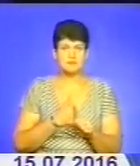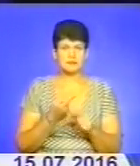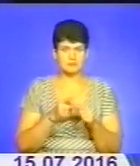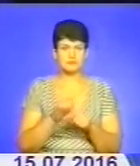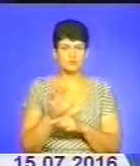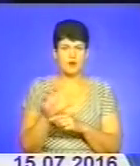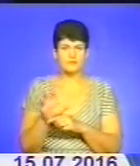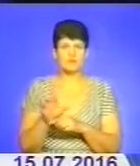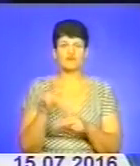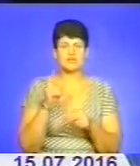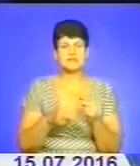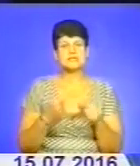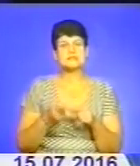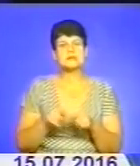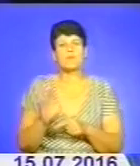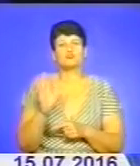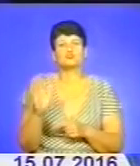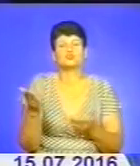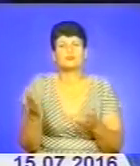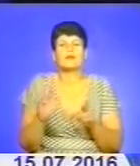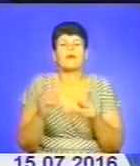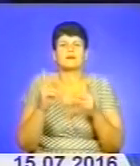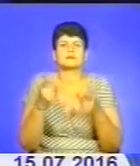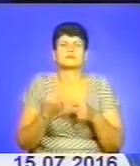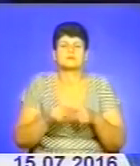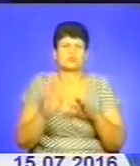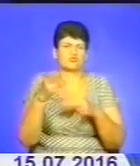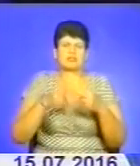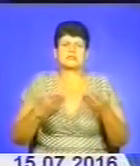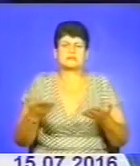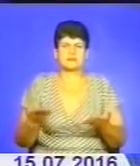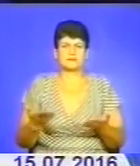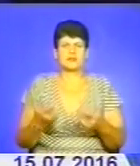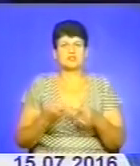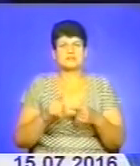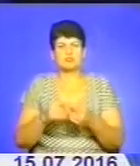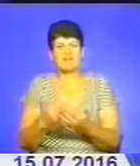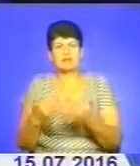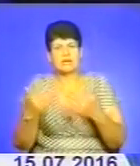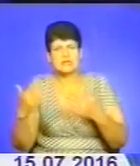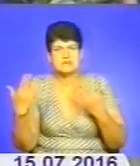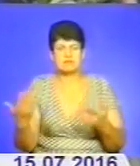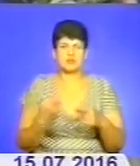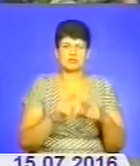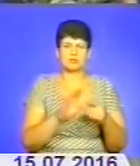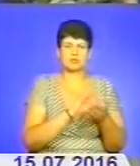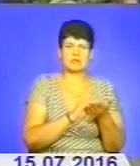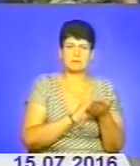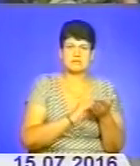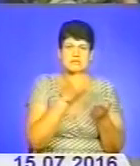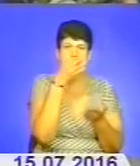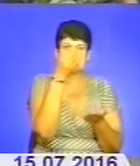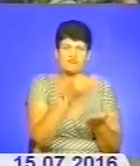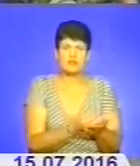Отож, в кінці це буде, як це виглядатиме в кінечному результаті? Чи це буде виставка? Чи це буде написаний якийсь звіт?